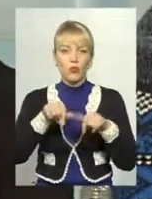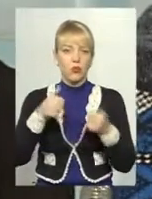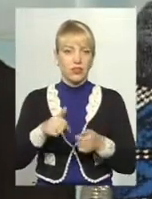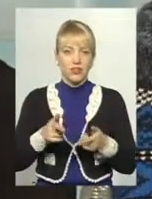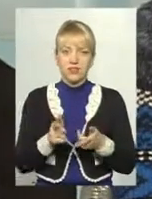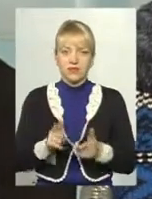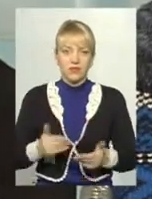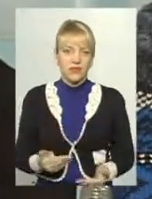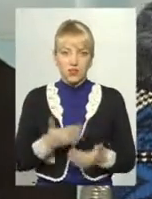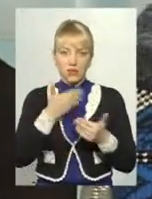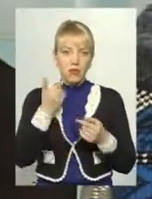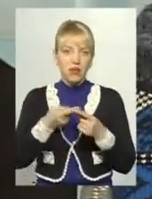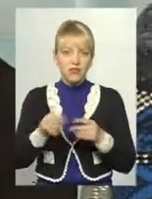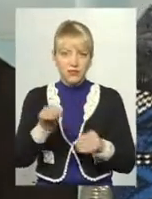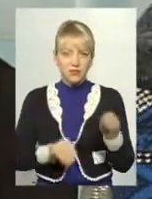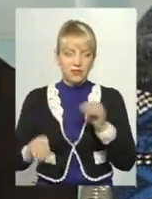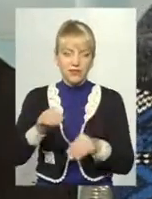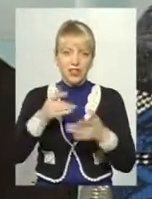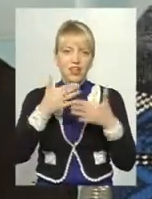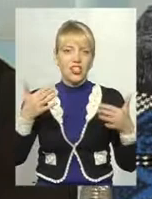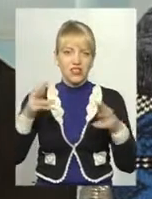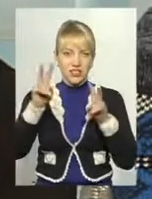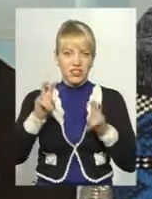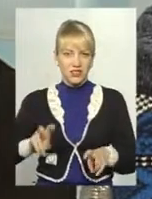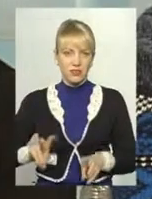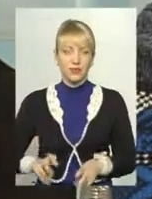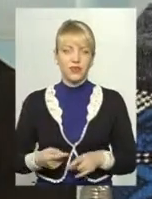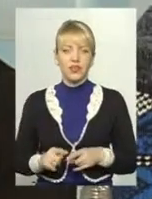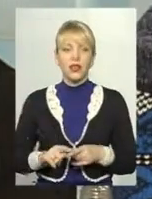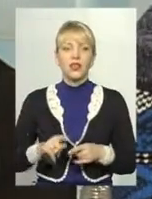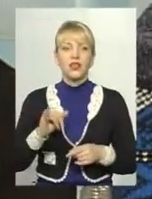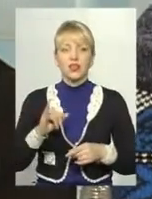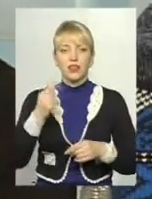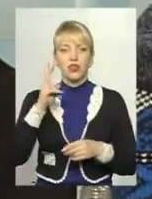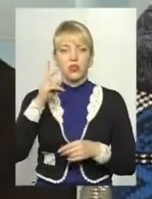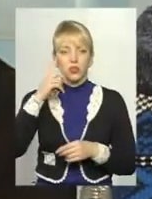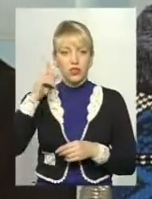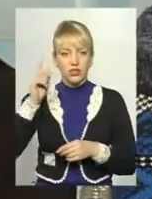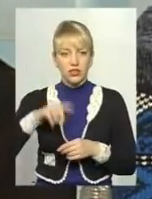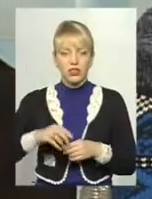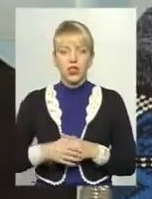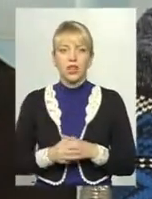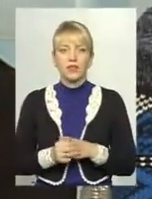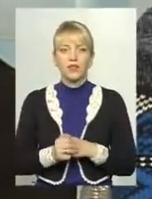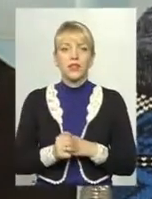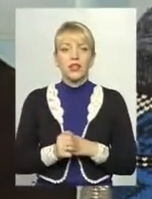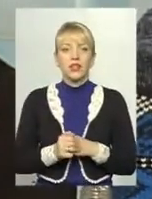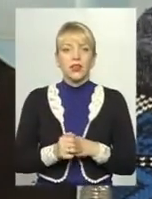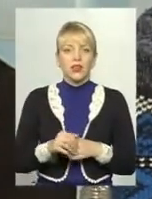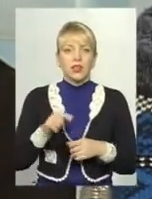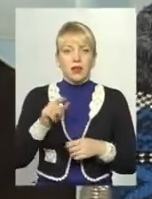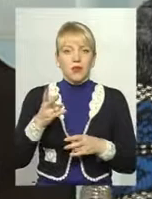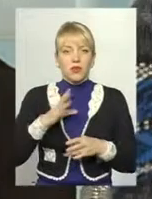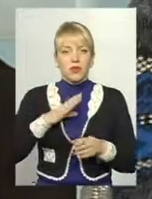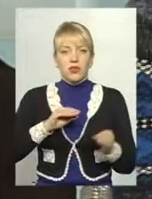теж супер. До речі, на місці того танка навіть колись мала фортеця стояти, така як Тараканівський форт. На жаль, не збулося із-за бідності Російської імперії, тоді до